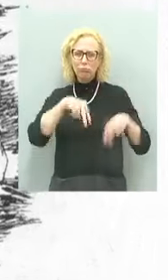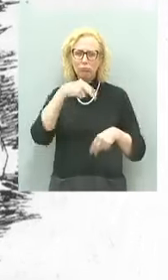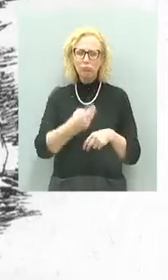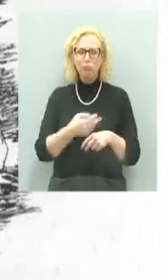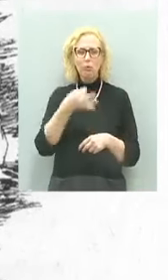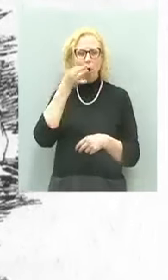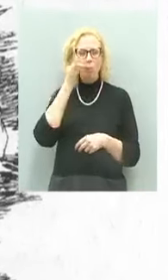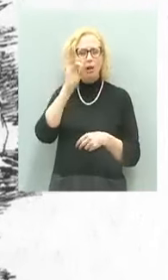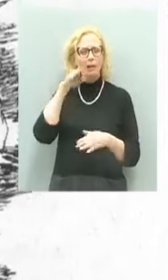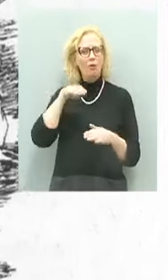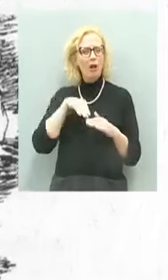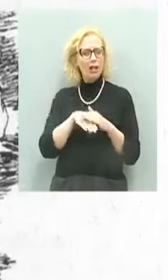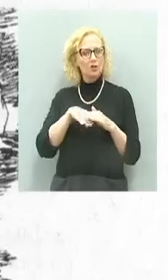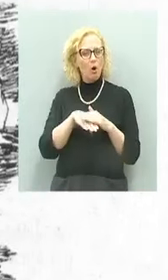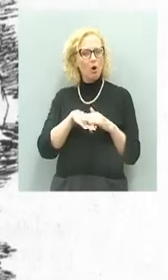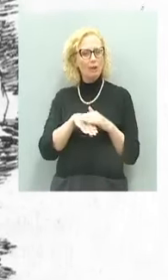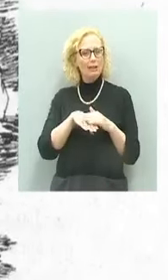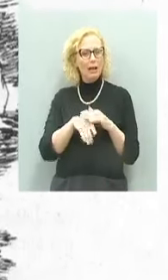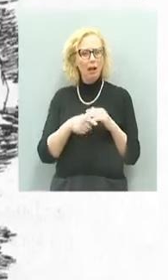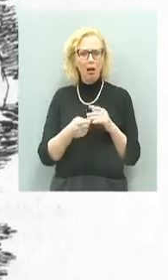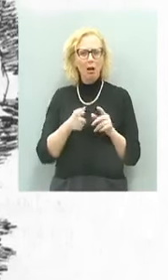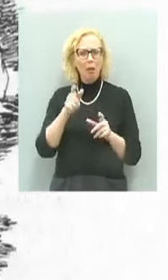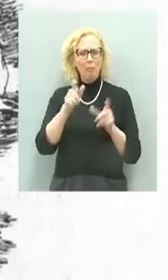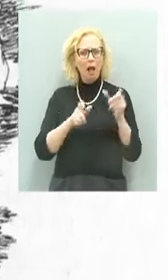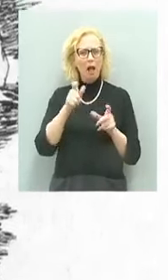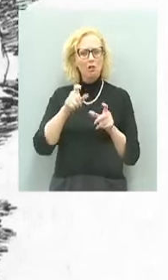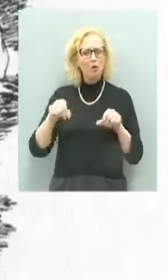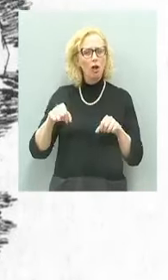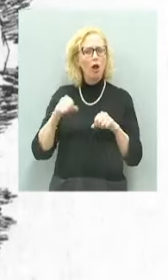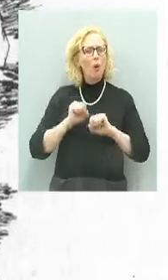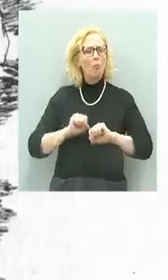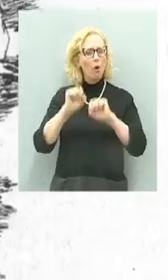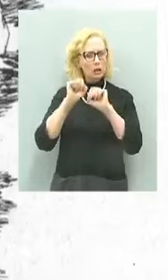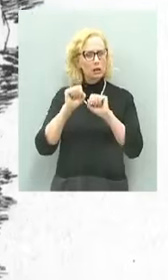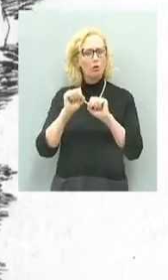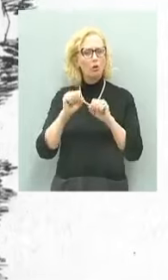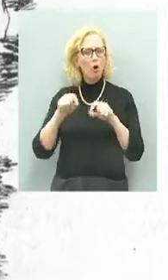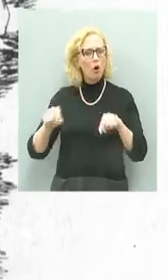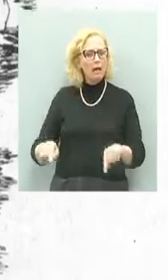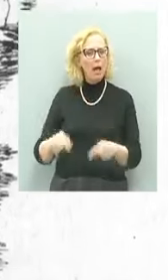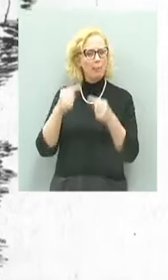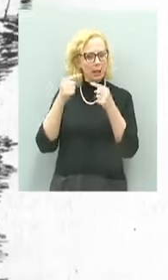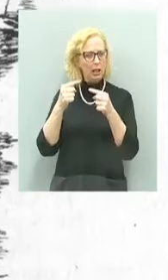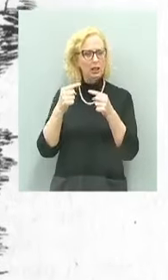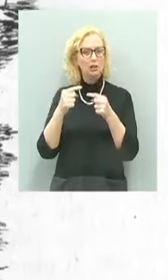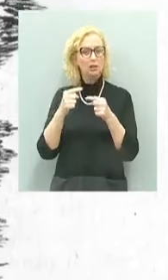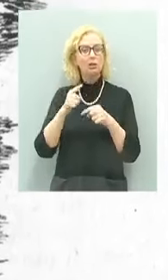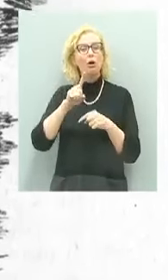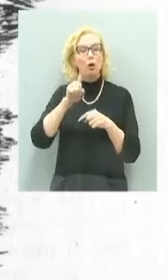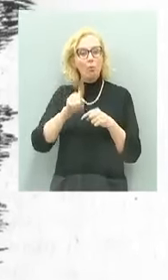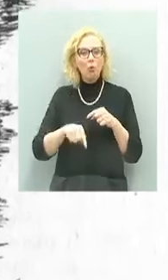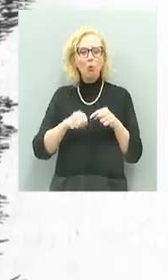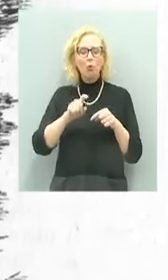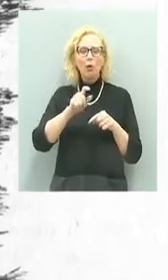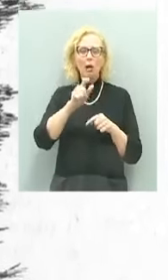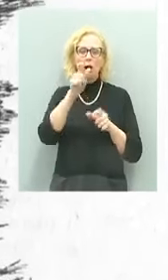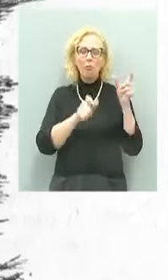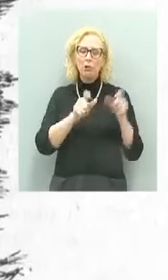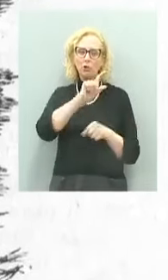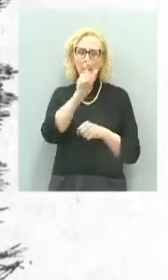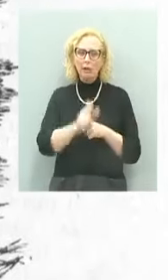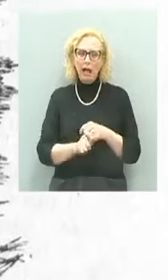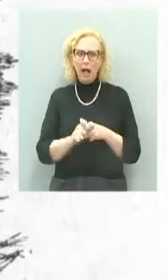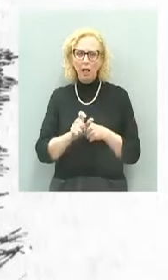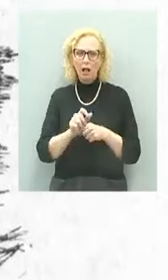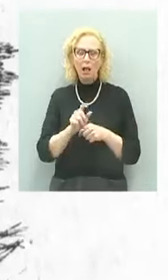di occultamento, di molti oppositori, di molti nemici, tra i quali anche gli italiani, ma non solo